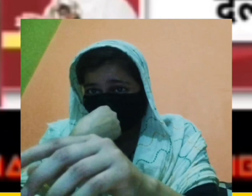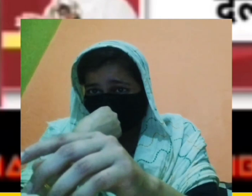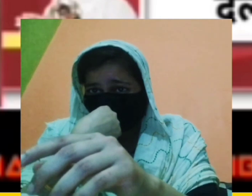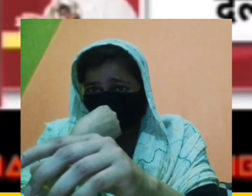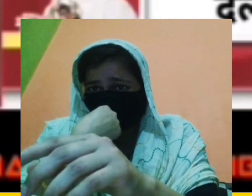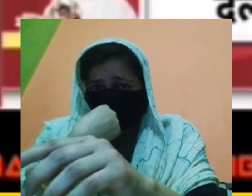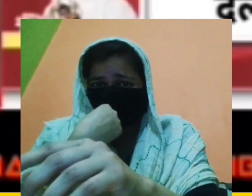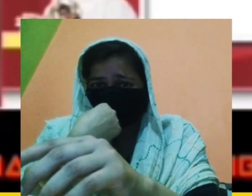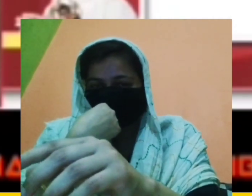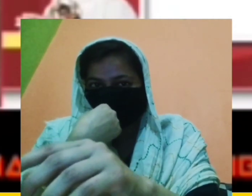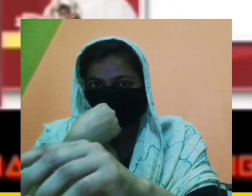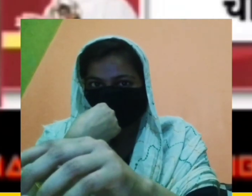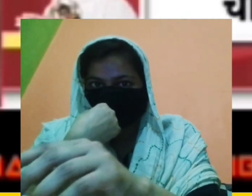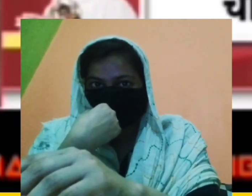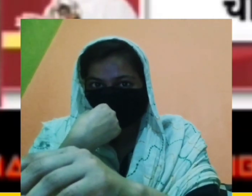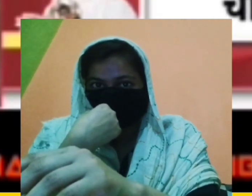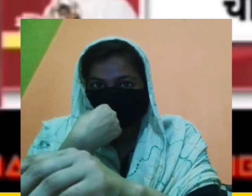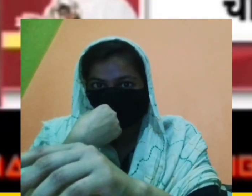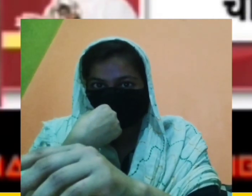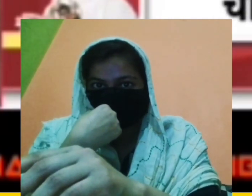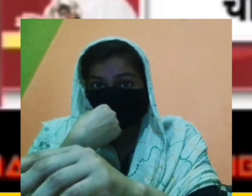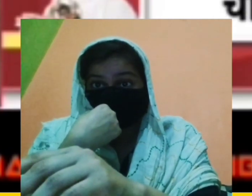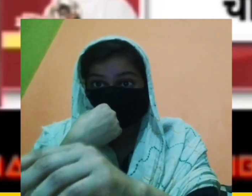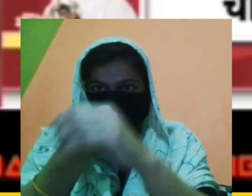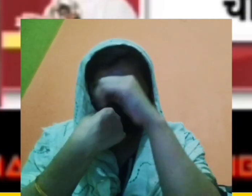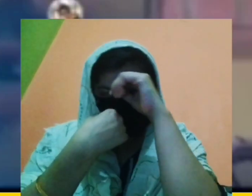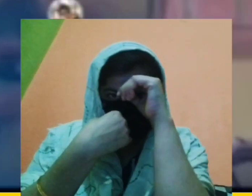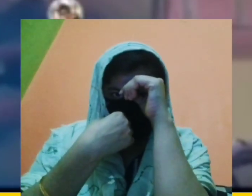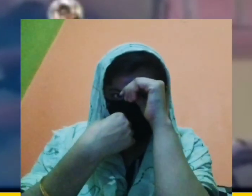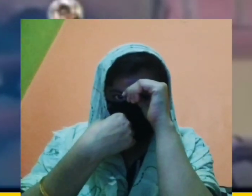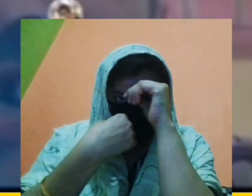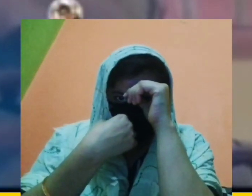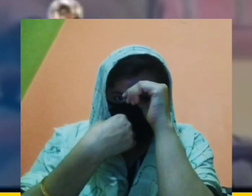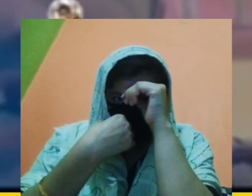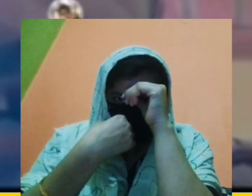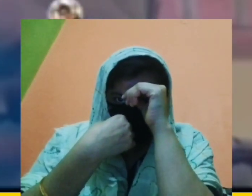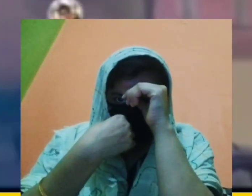मोदी जी ने कहा था कि 40 पर पेट्रोल बेचेंगे 25 बेच रहा है आजकर